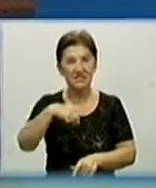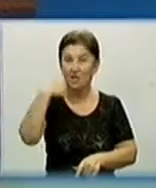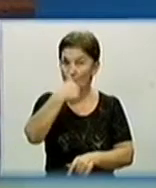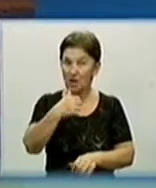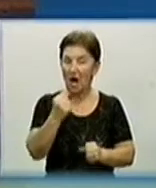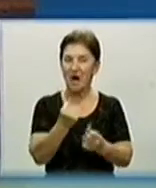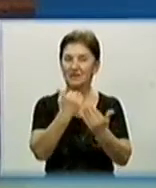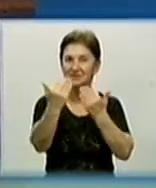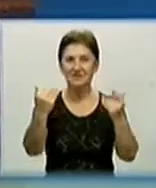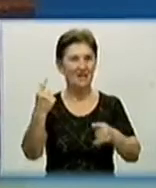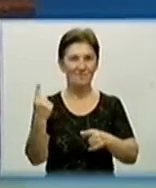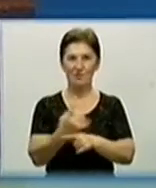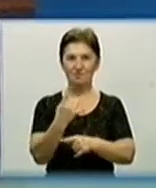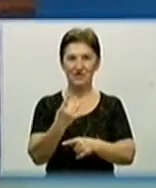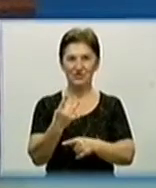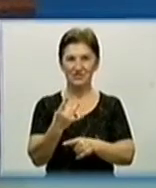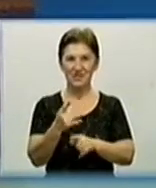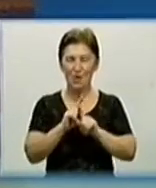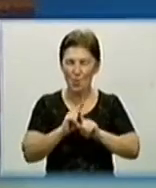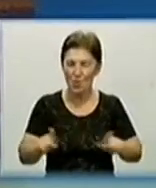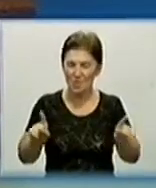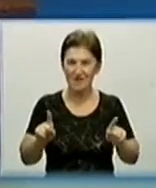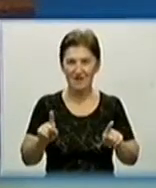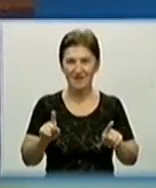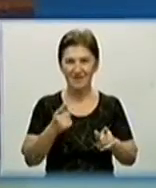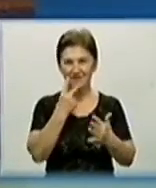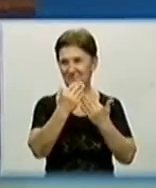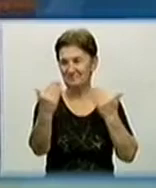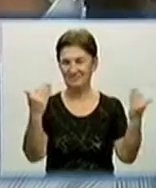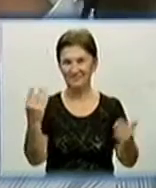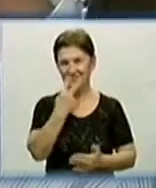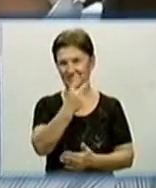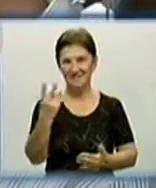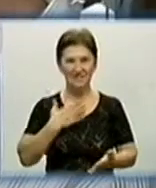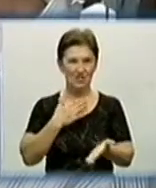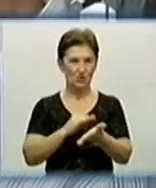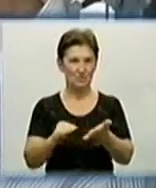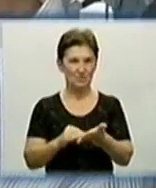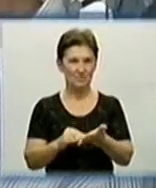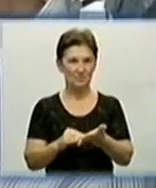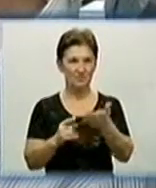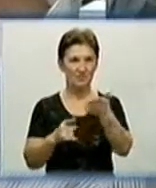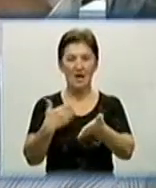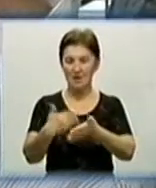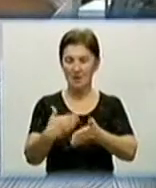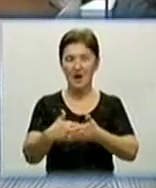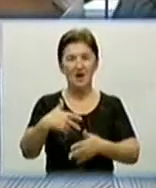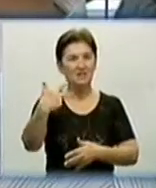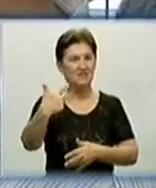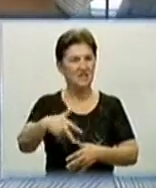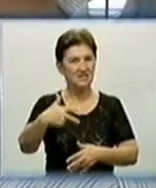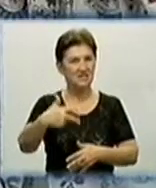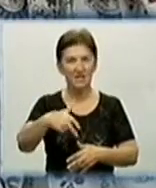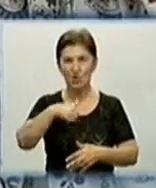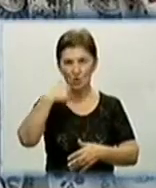виставив вперше. Унікальні експонати бачив і Микола Мумига. Близько 30 років свого життя Володимир